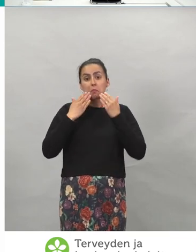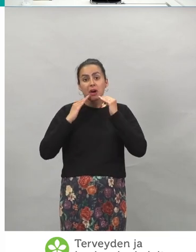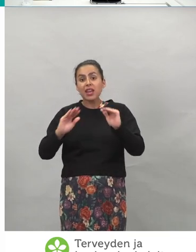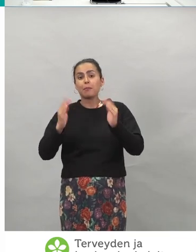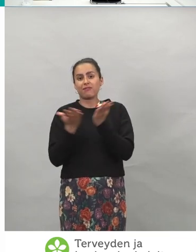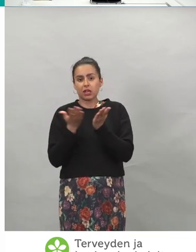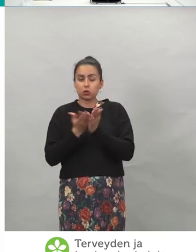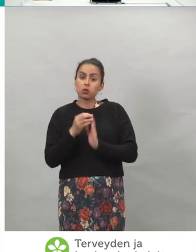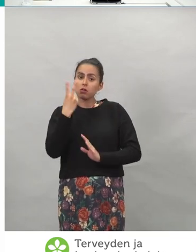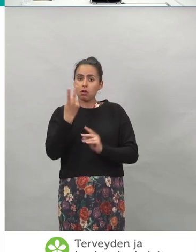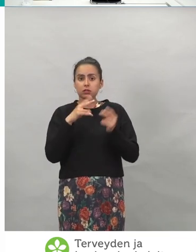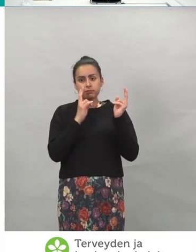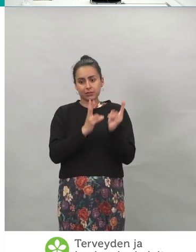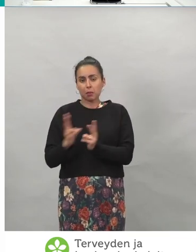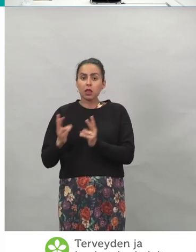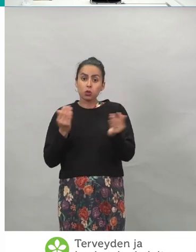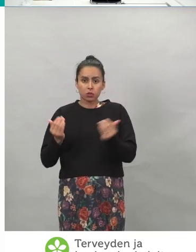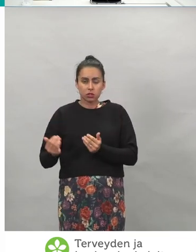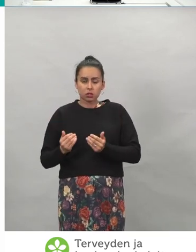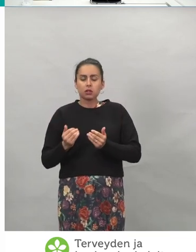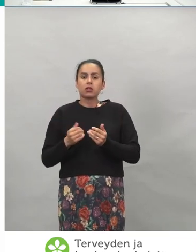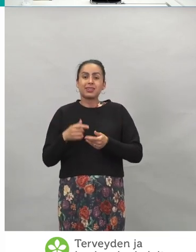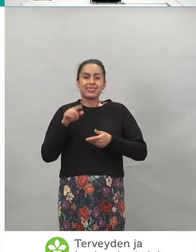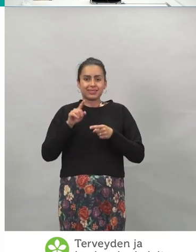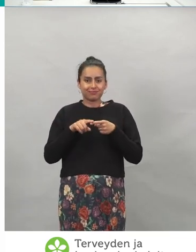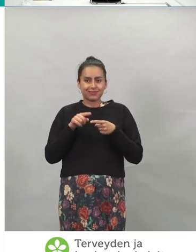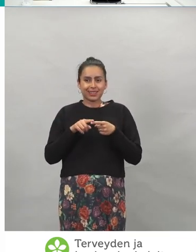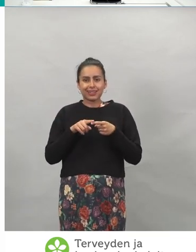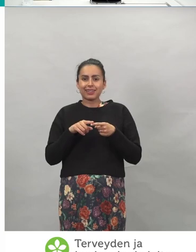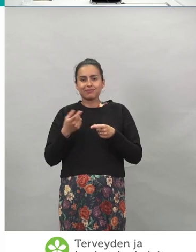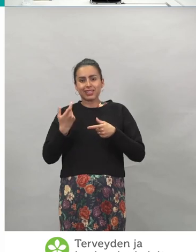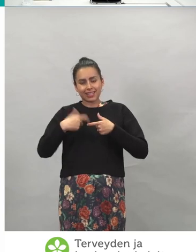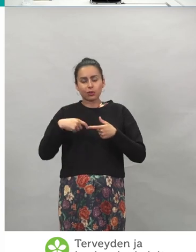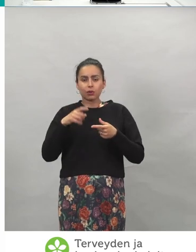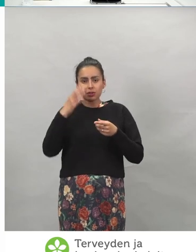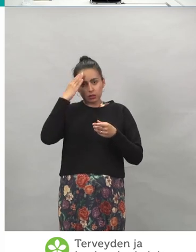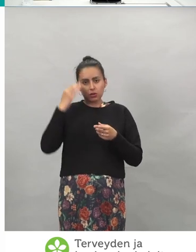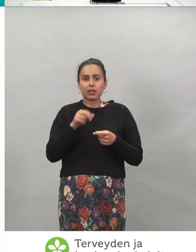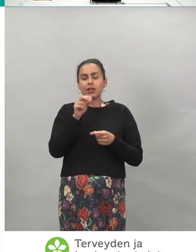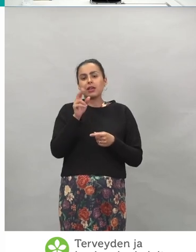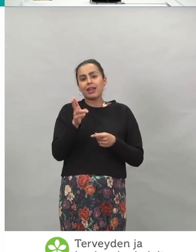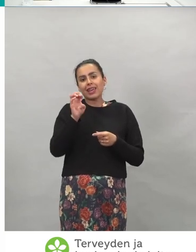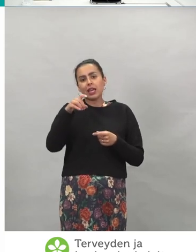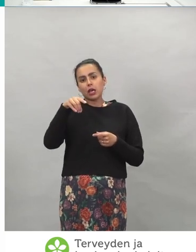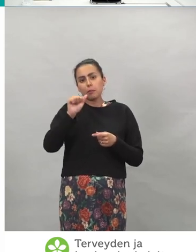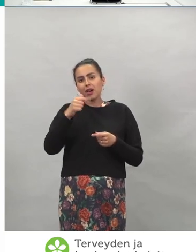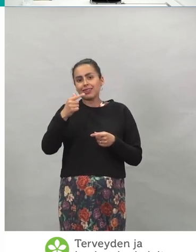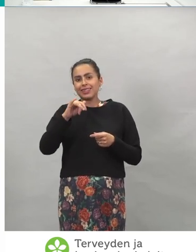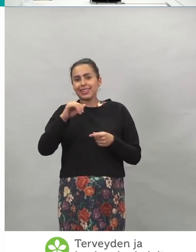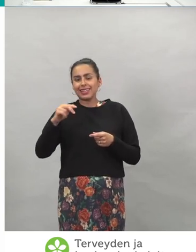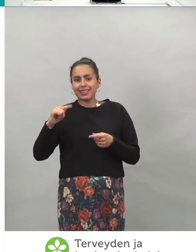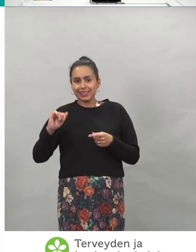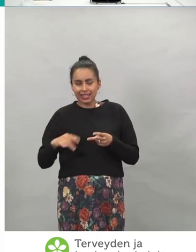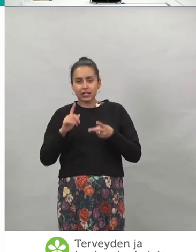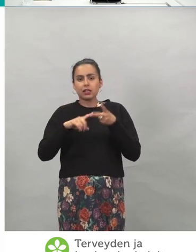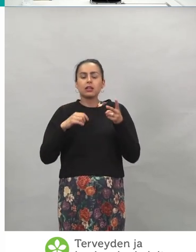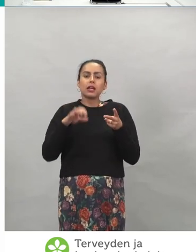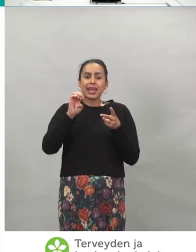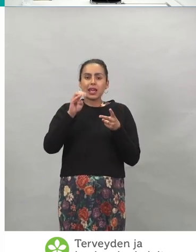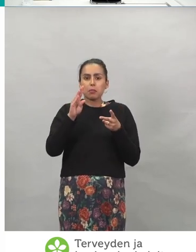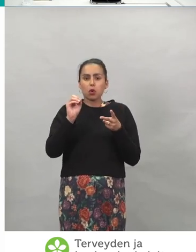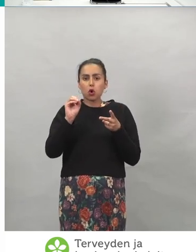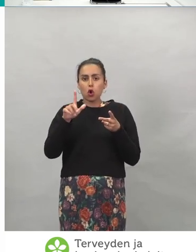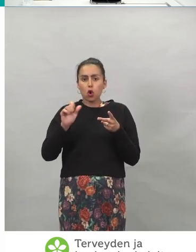rokotteella. Tästä meillä on tietoa hepatiitti-B-rokotteiden, influenssarokotteiden, ihmisen papillomavirusrokotteiden ja Ebola